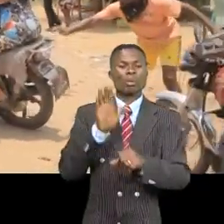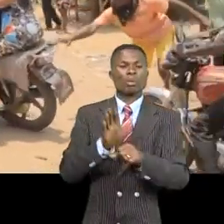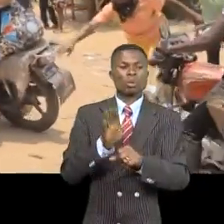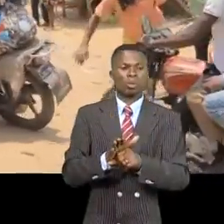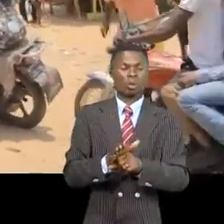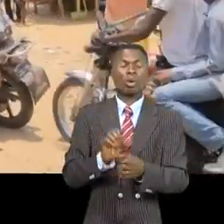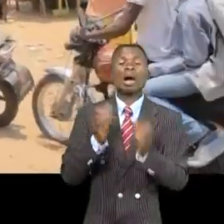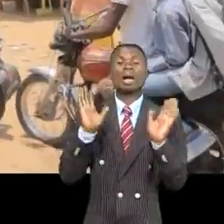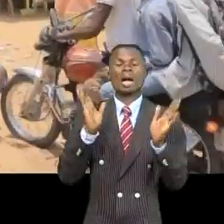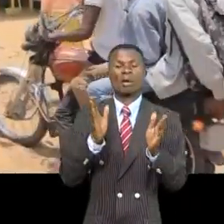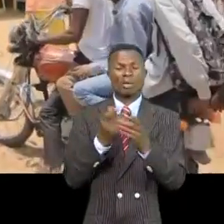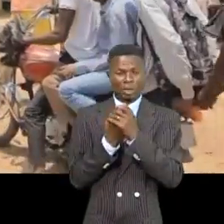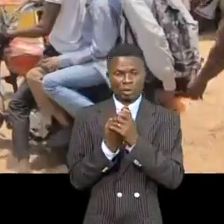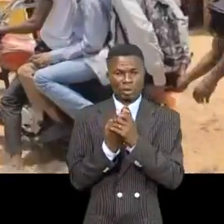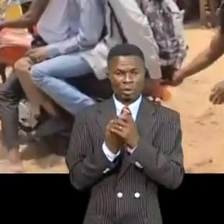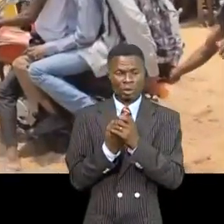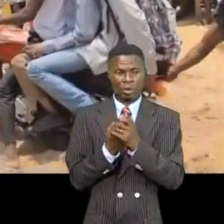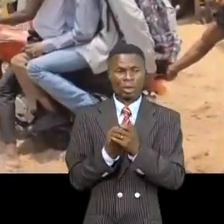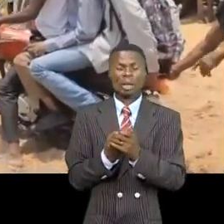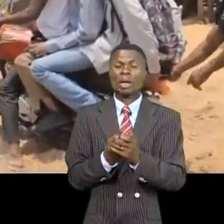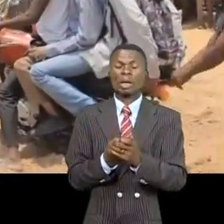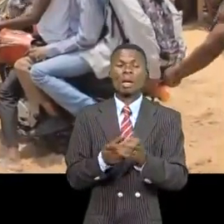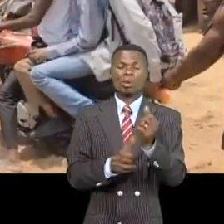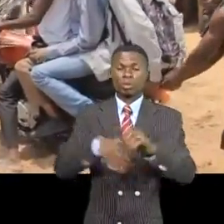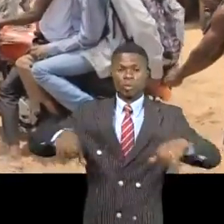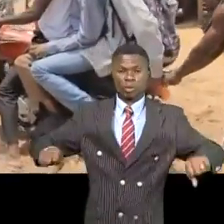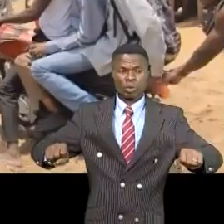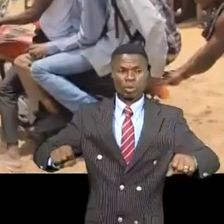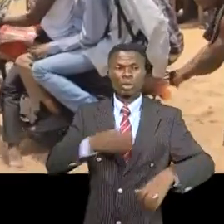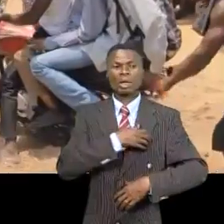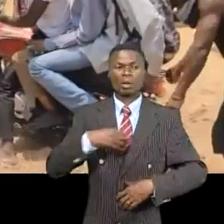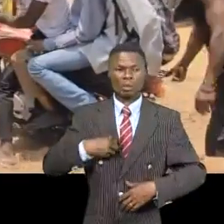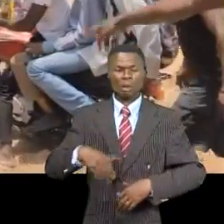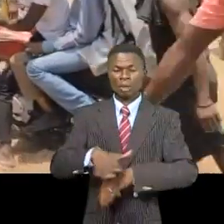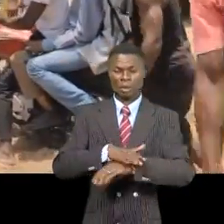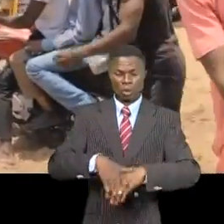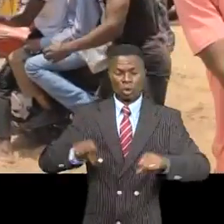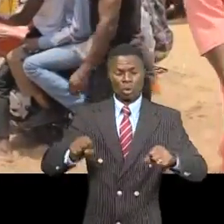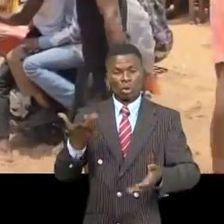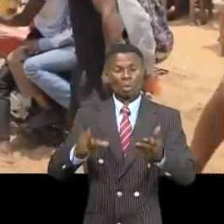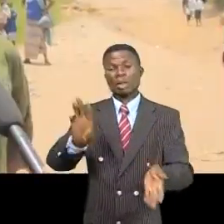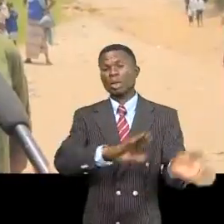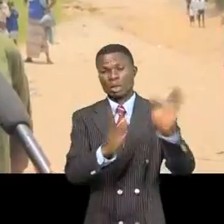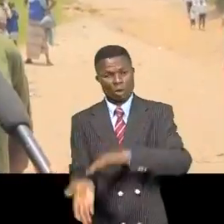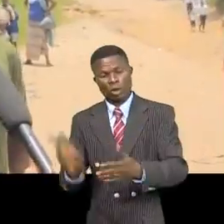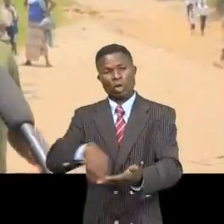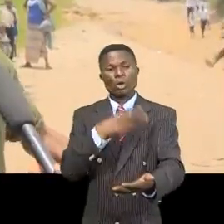risques. Quand nous transportons les passagers, surtout les femmes, il nous arrive de tomber.